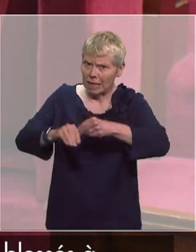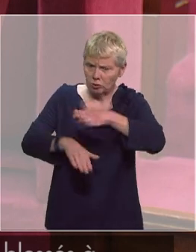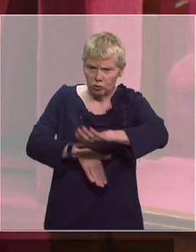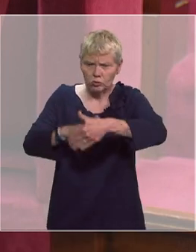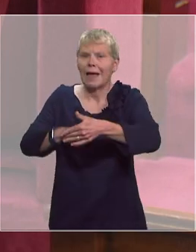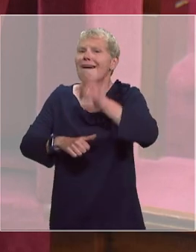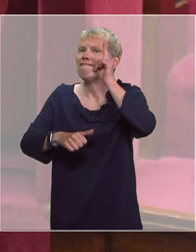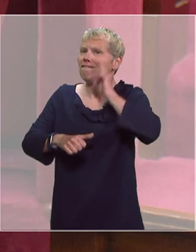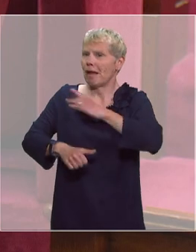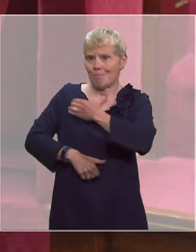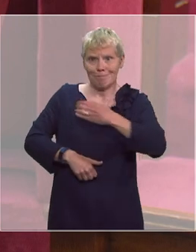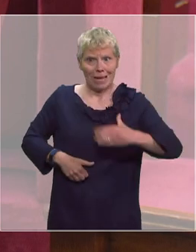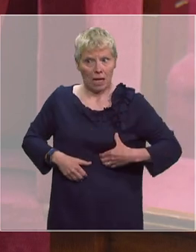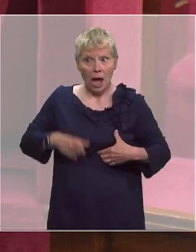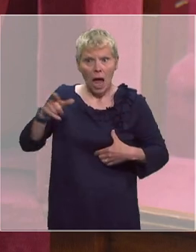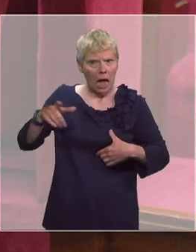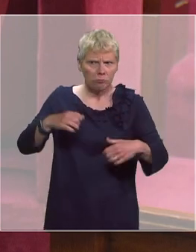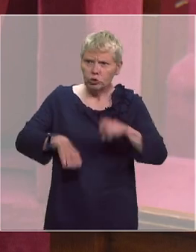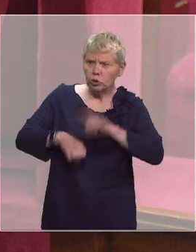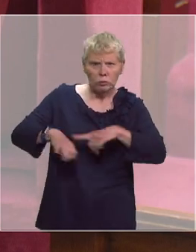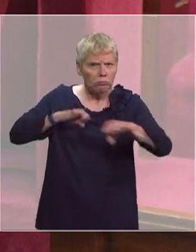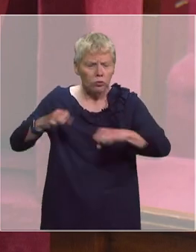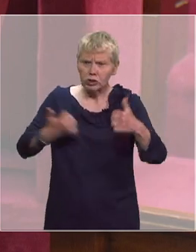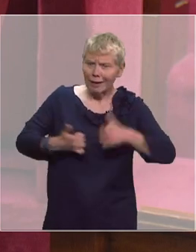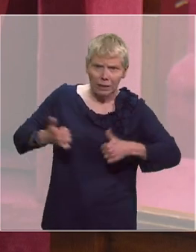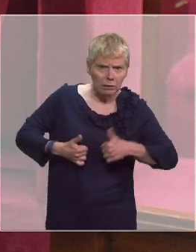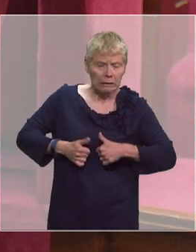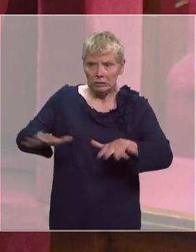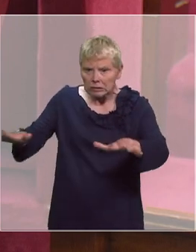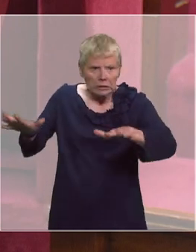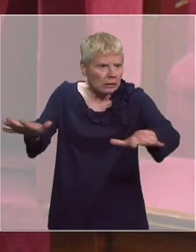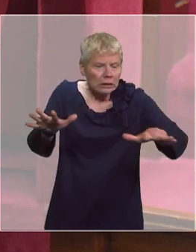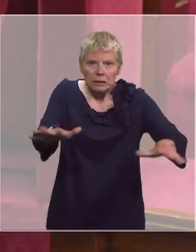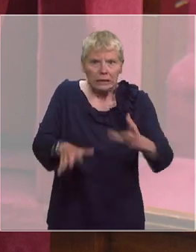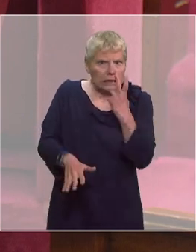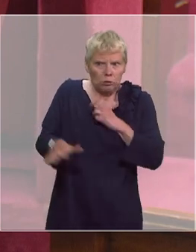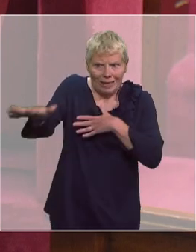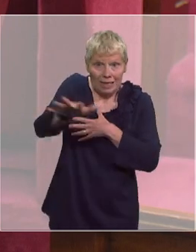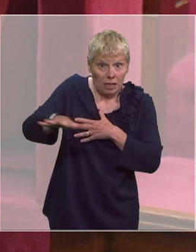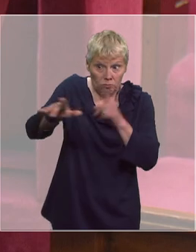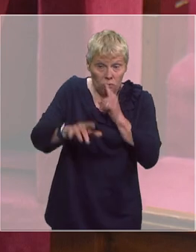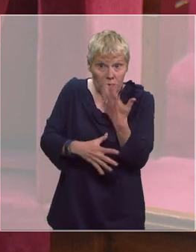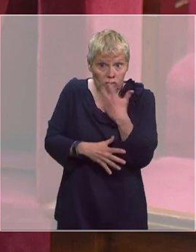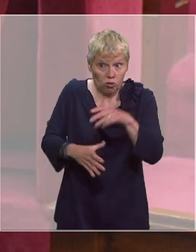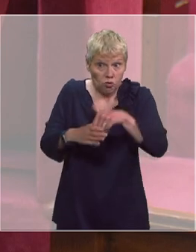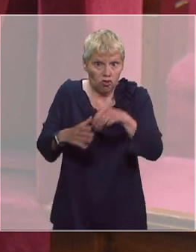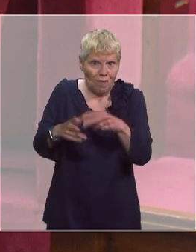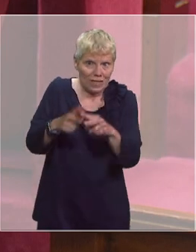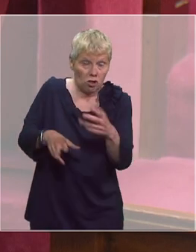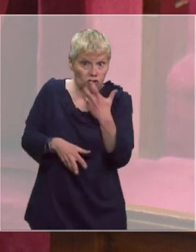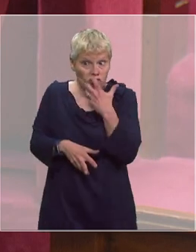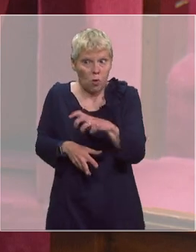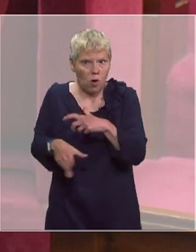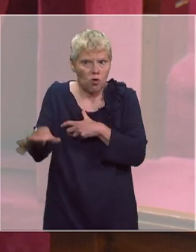commune madame Toraval qui était totalement mobilisée avec ses services pour apaiser tant les tensions étaient fortes dans la commune